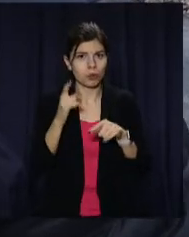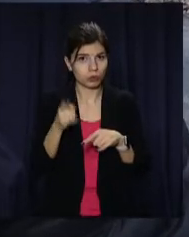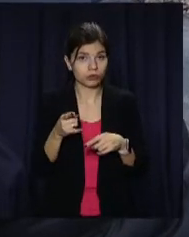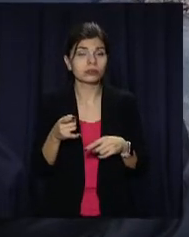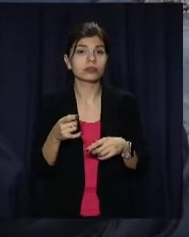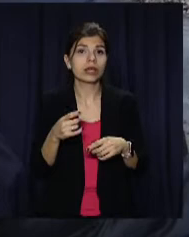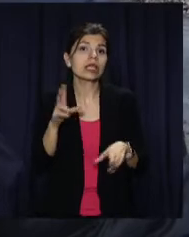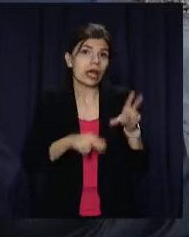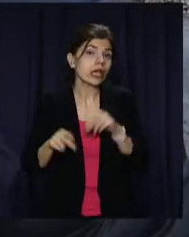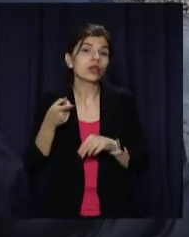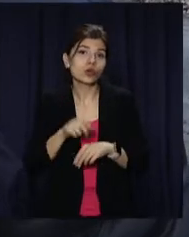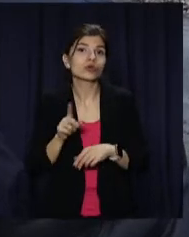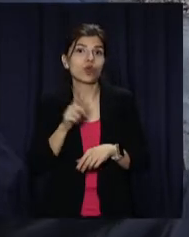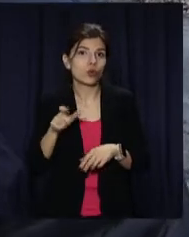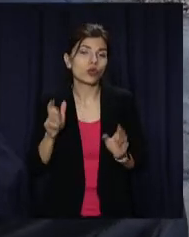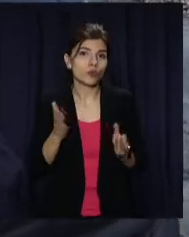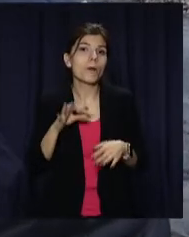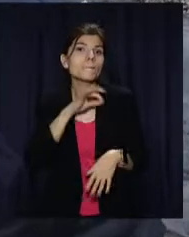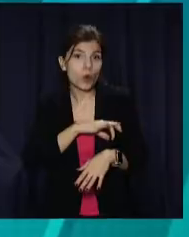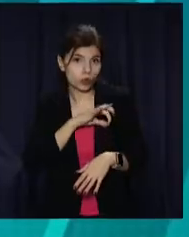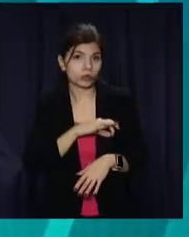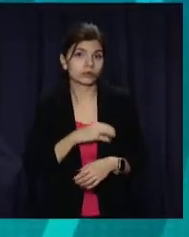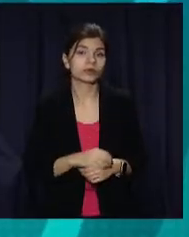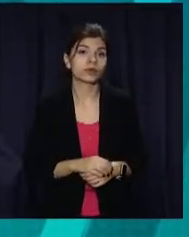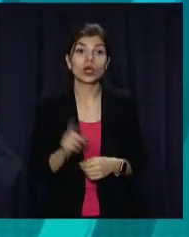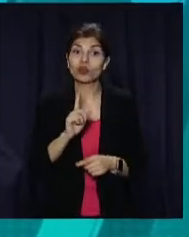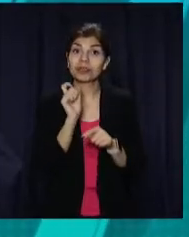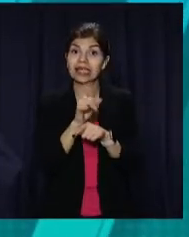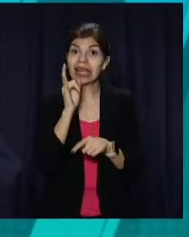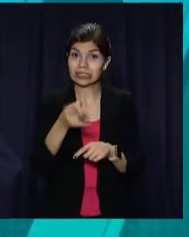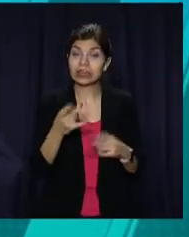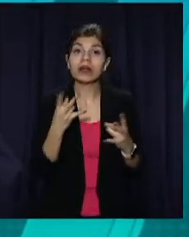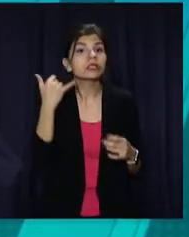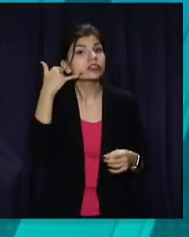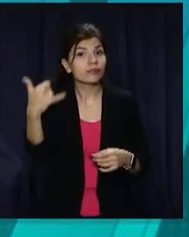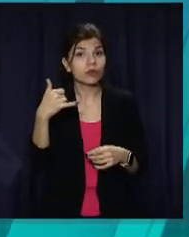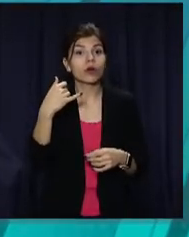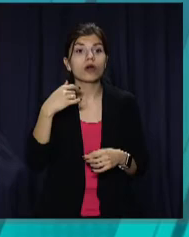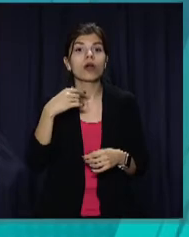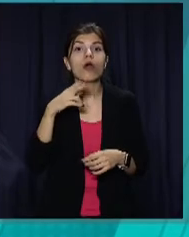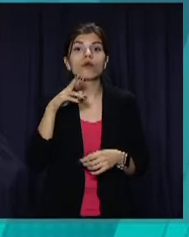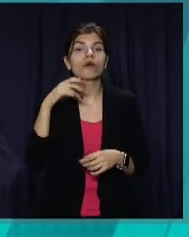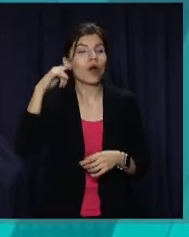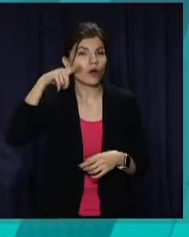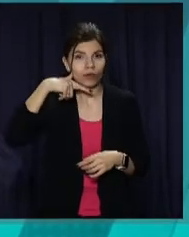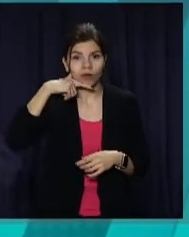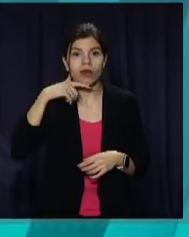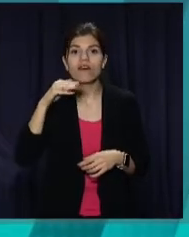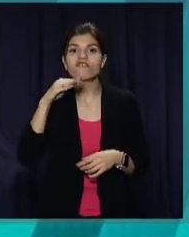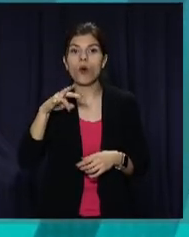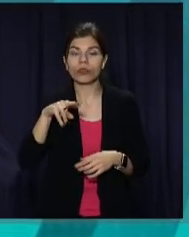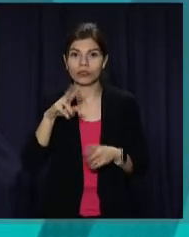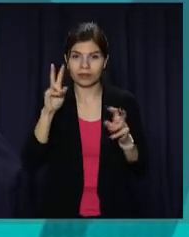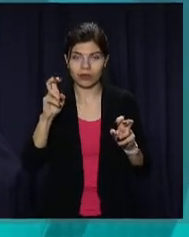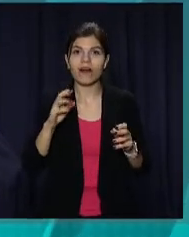тому сподіваємося на те, що люди будуть використовуватися. Щоб замовити таксі, треба зателефонувати до кол-центру фонду «Варто жити».